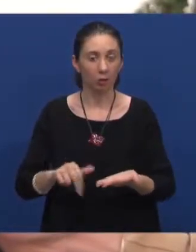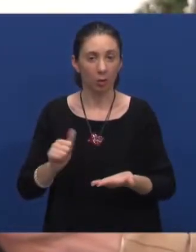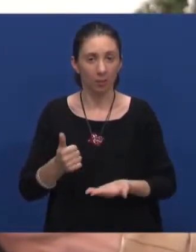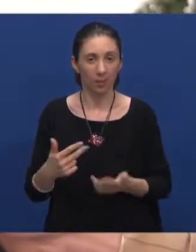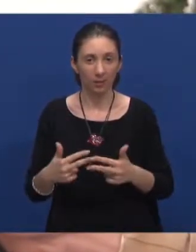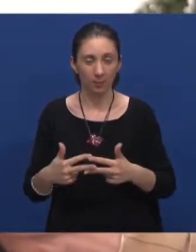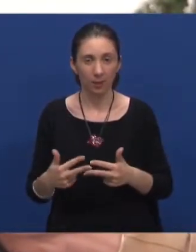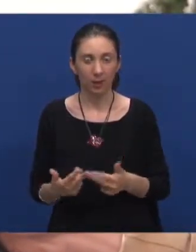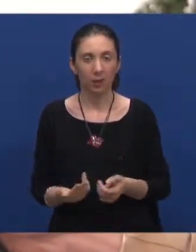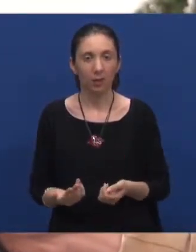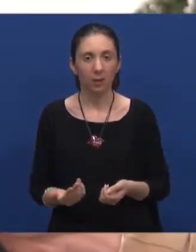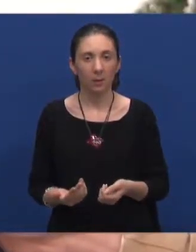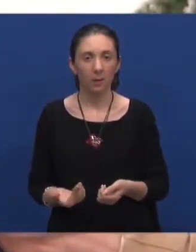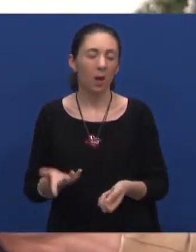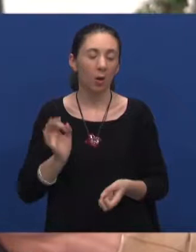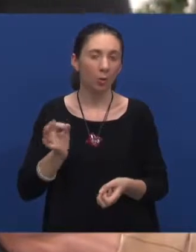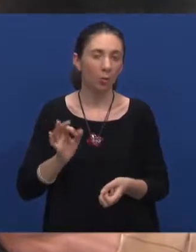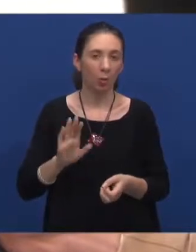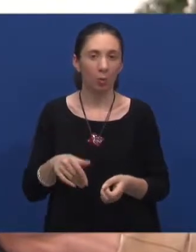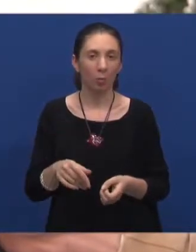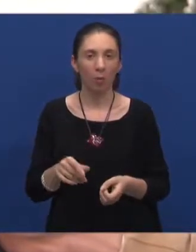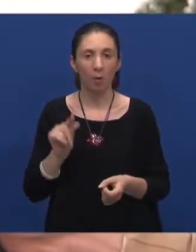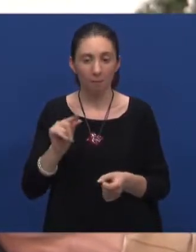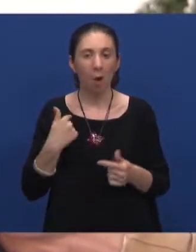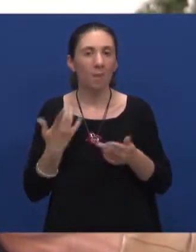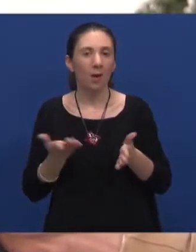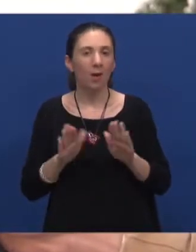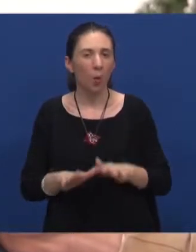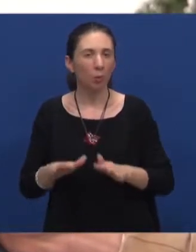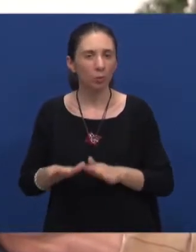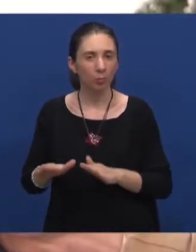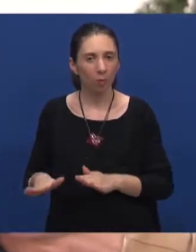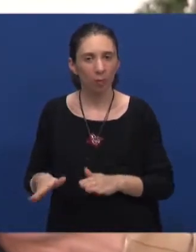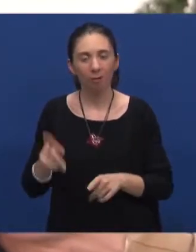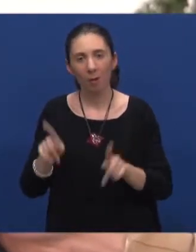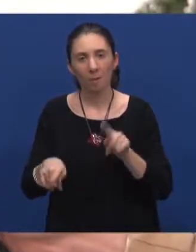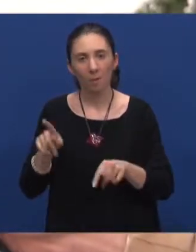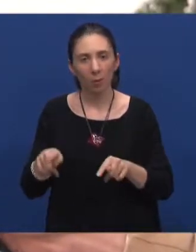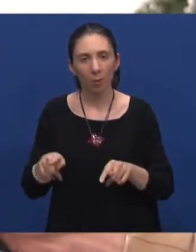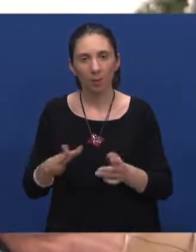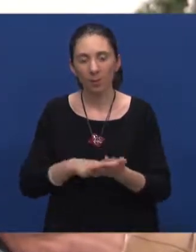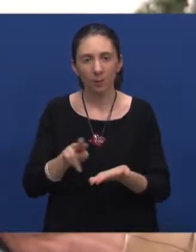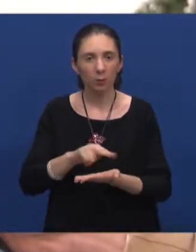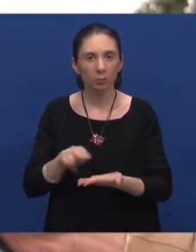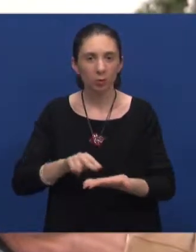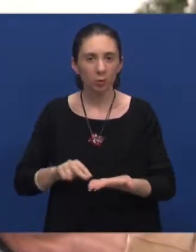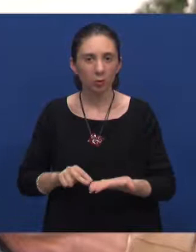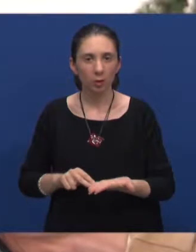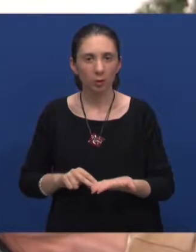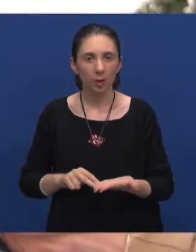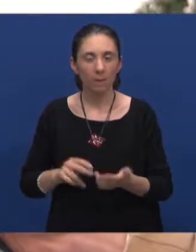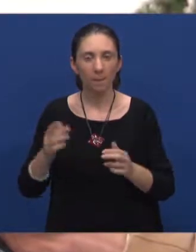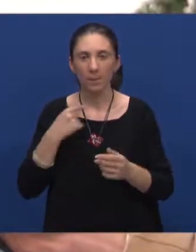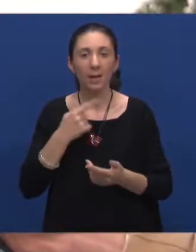dobro, malo me, naravno, usporava i ponekad, znači, prilikom čitanja na